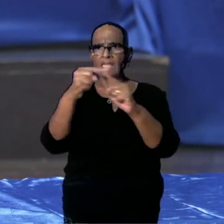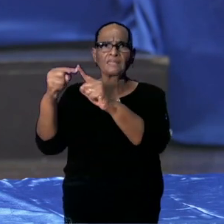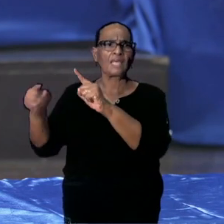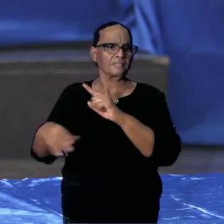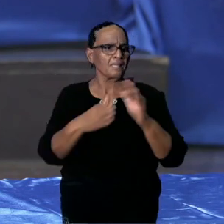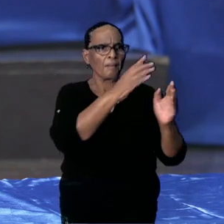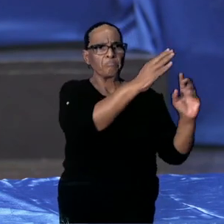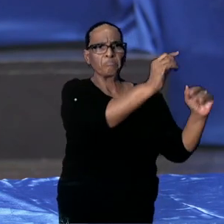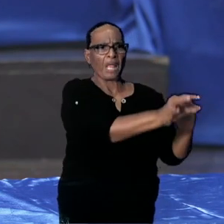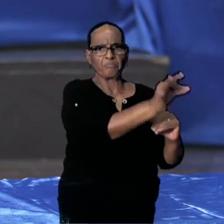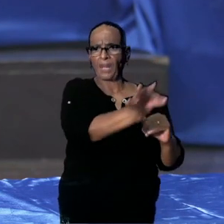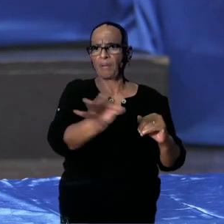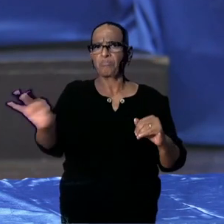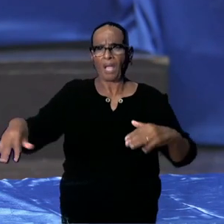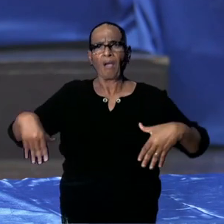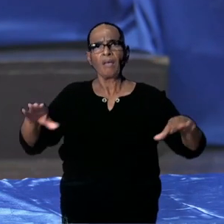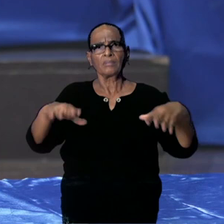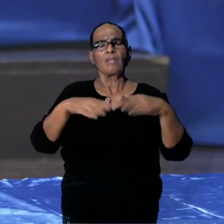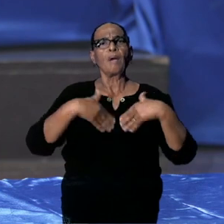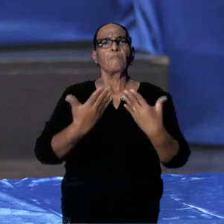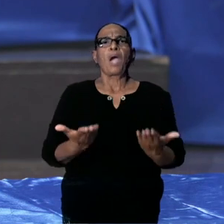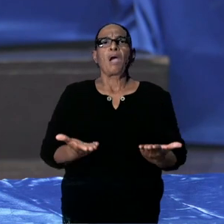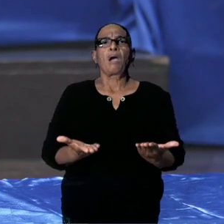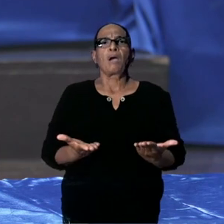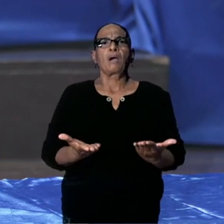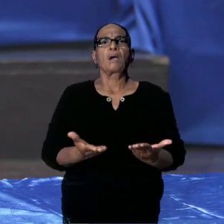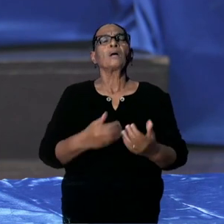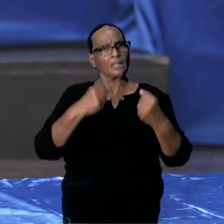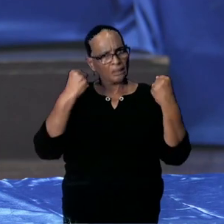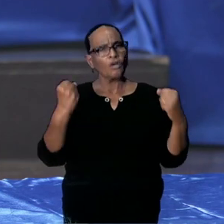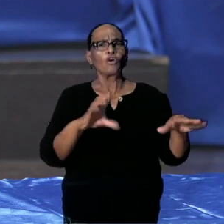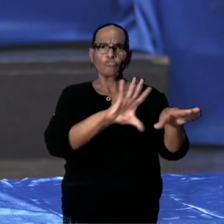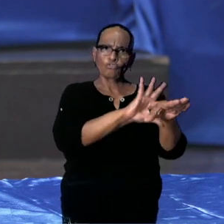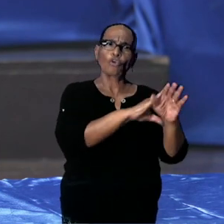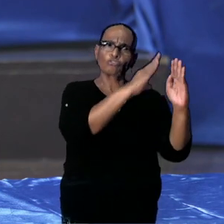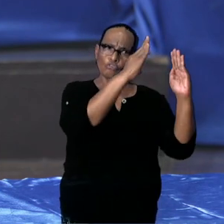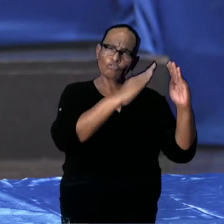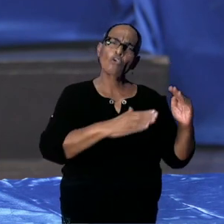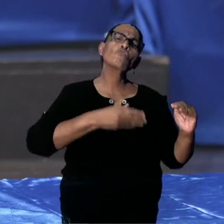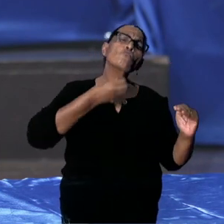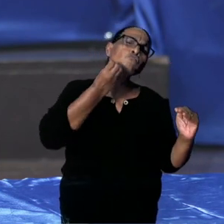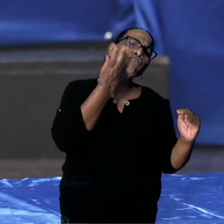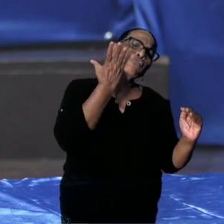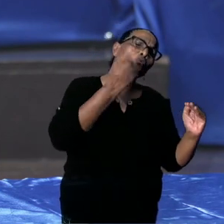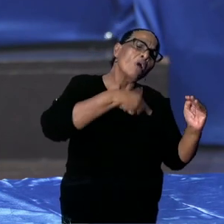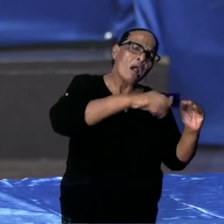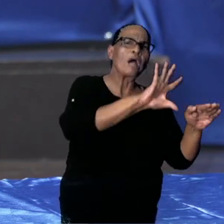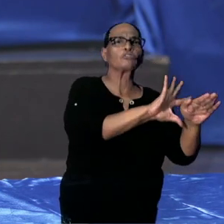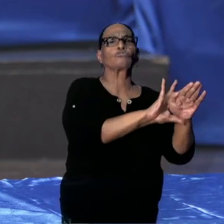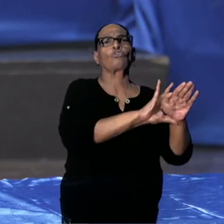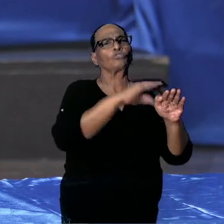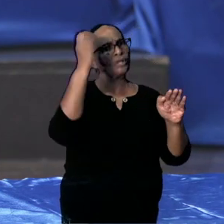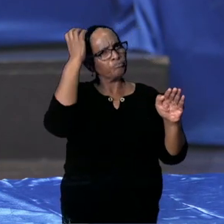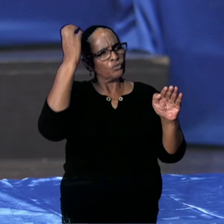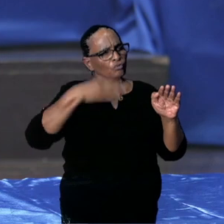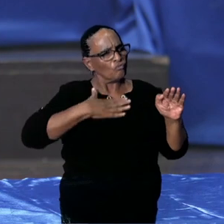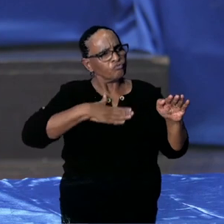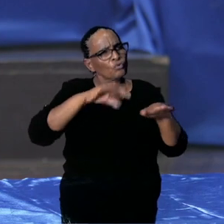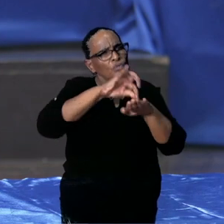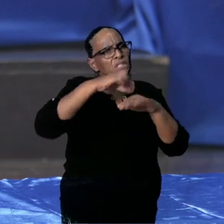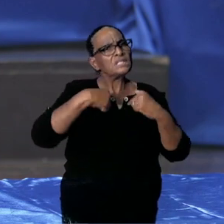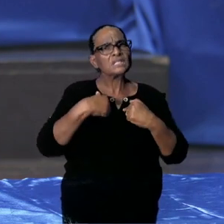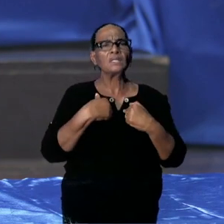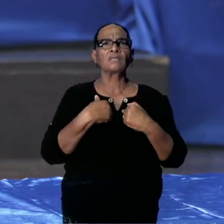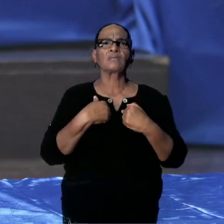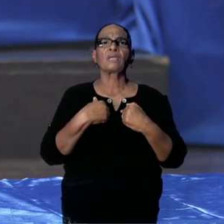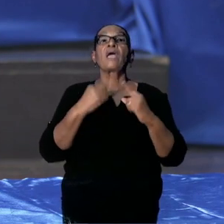Er zijn genoeg plekken waar u zich kunt testen. 3 in contact met uw huisarts, al zo vroeg mogelijk als u klachten hebt. En